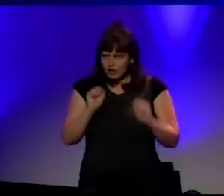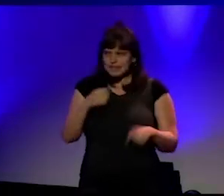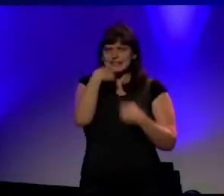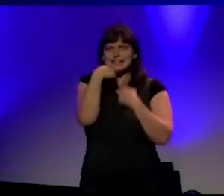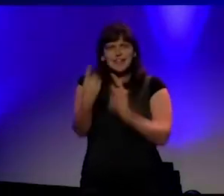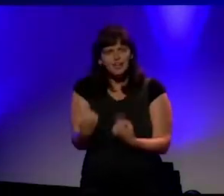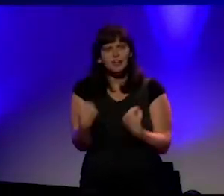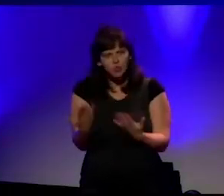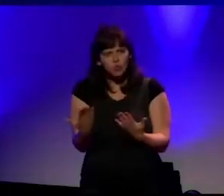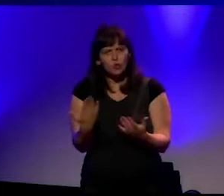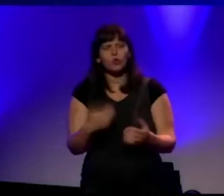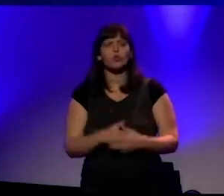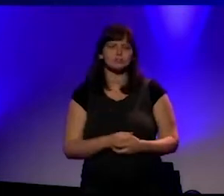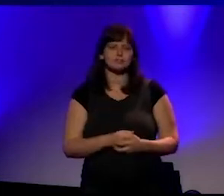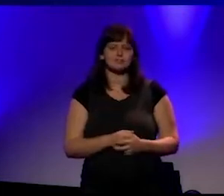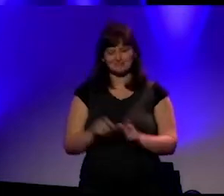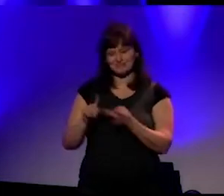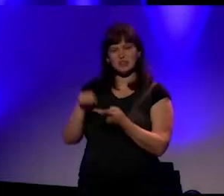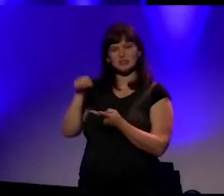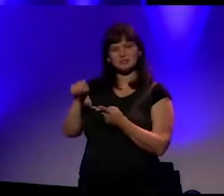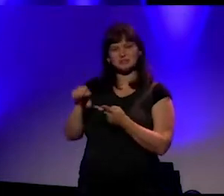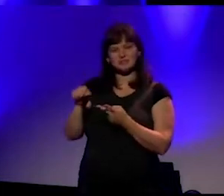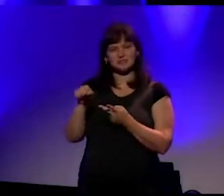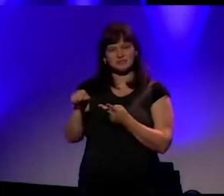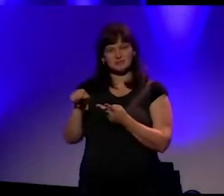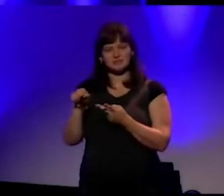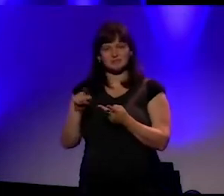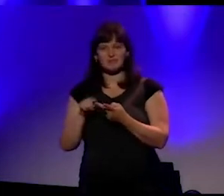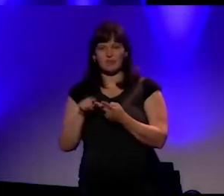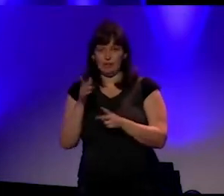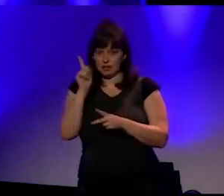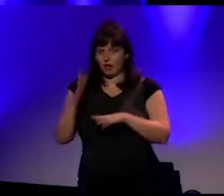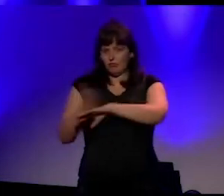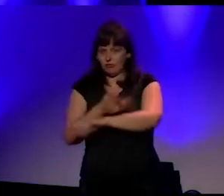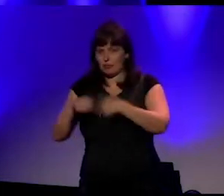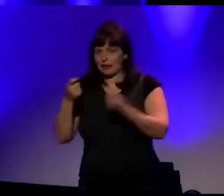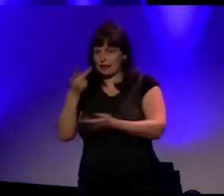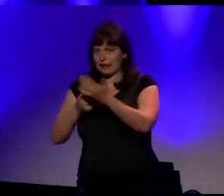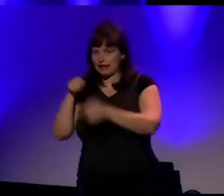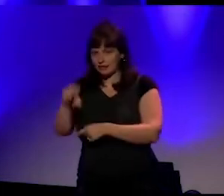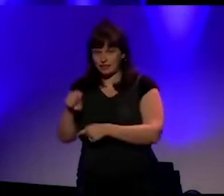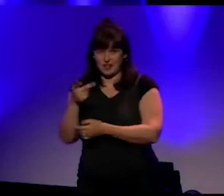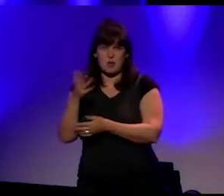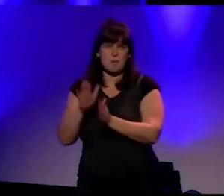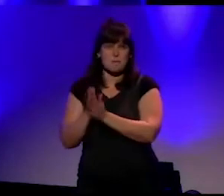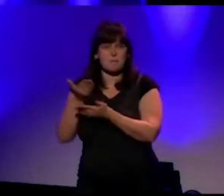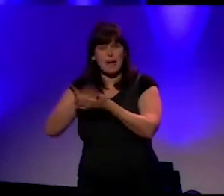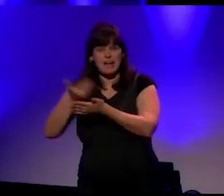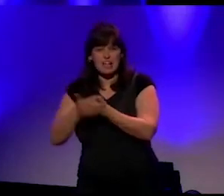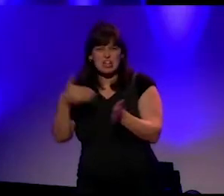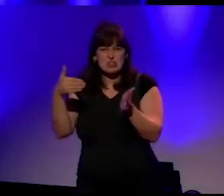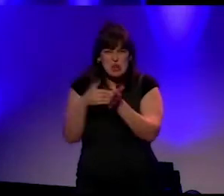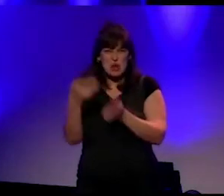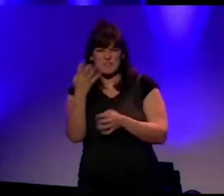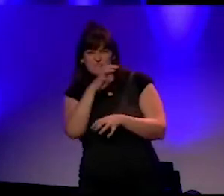En het tweede boek is Werken. Voor u eraan begint, weet dat er 1400 pagina's telt. Flinterdun papier in